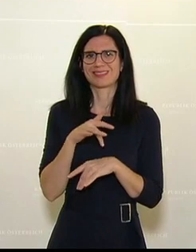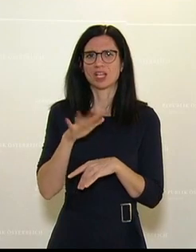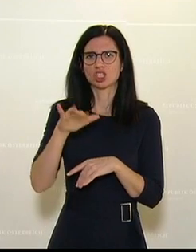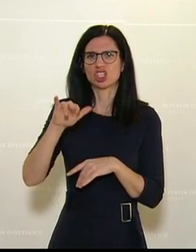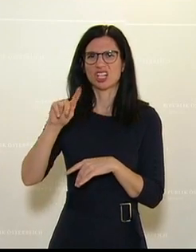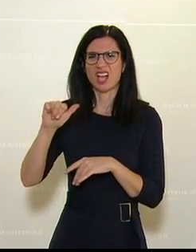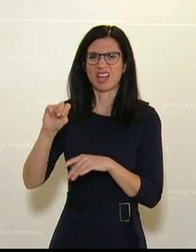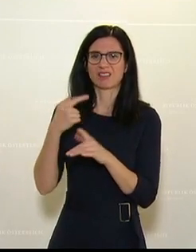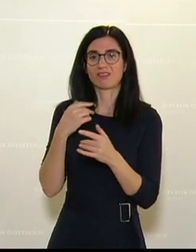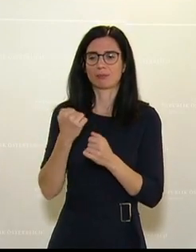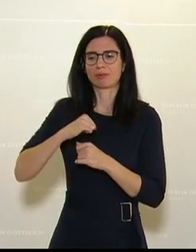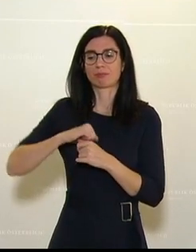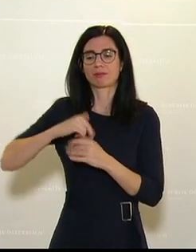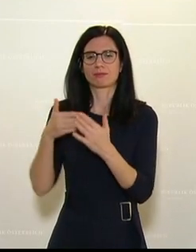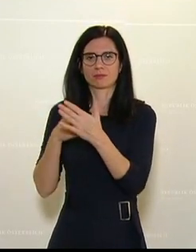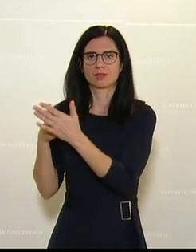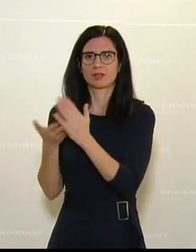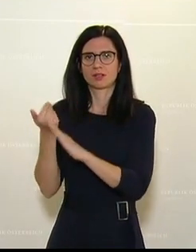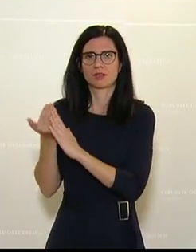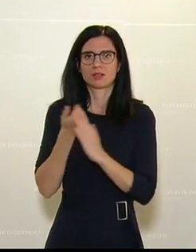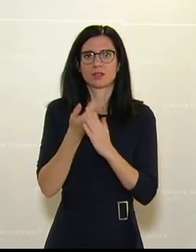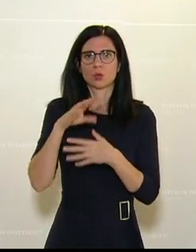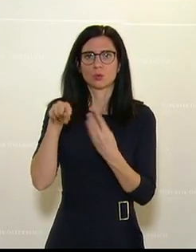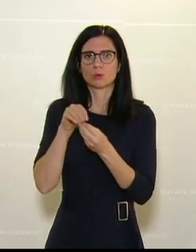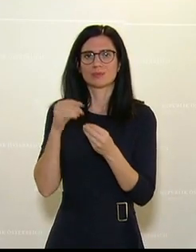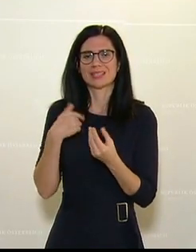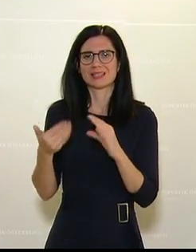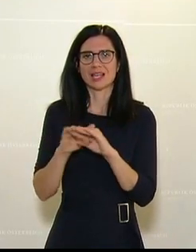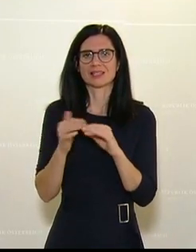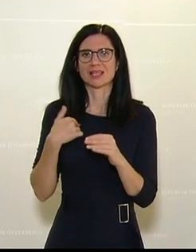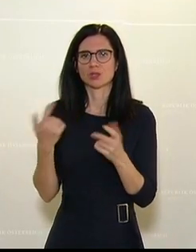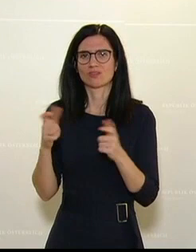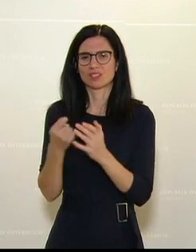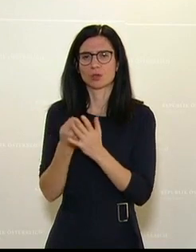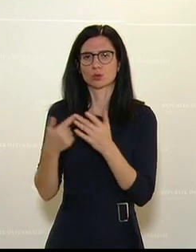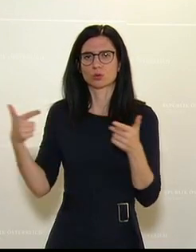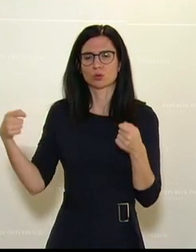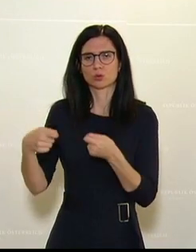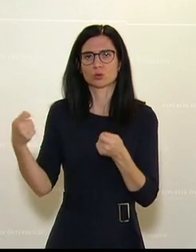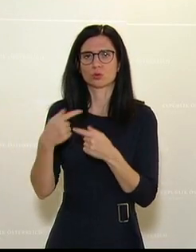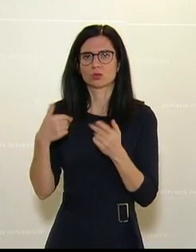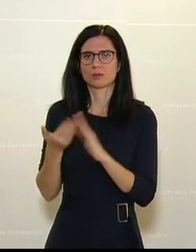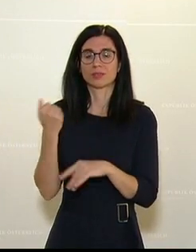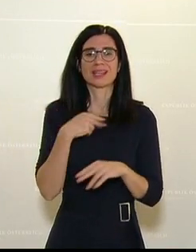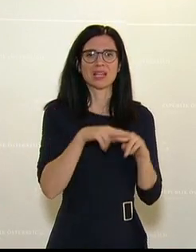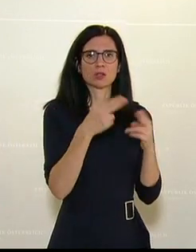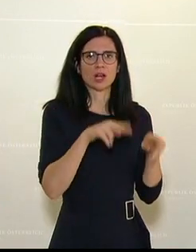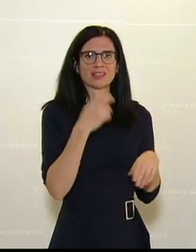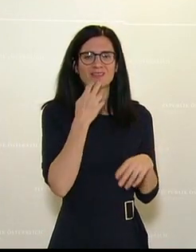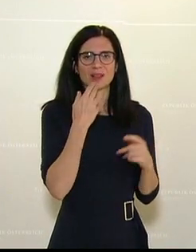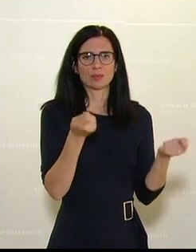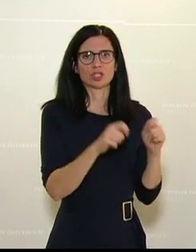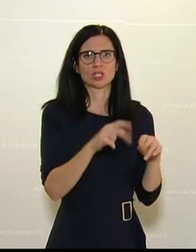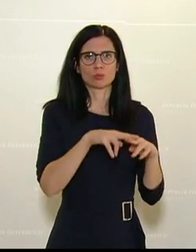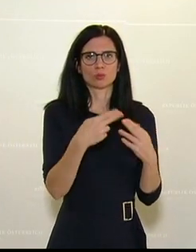Fixkostenzuschuss und Umsatzersatz beenden. Entschließungsantrag der Nationalrat wolle beschließen. Die